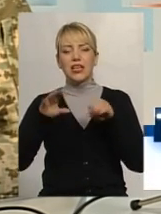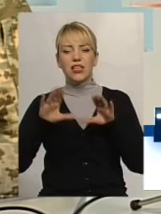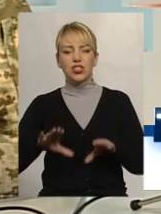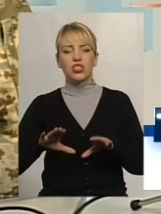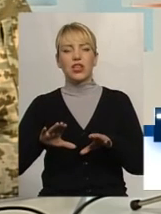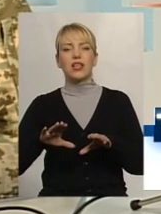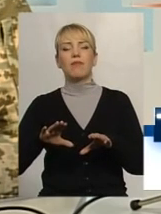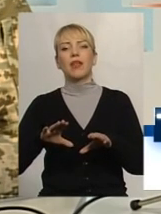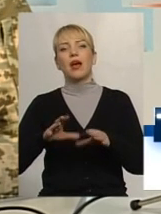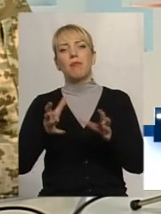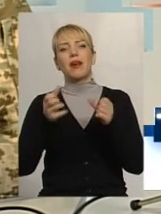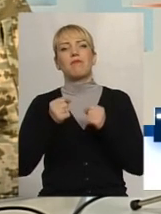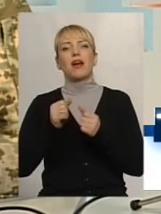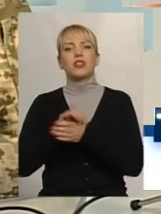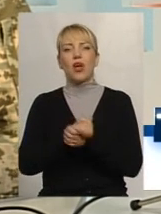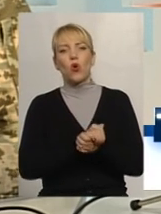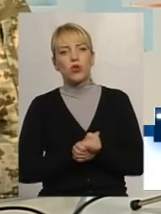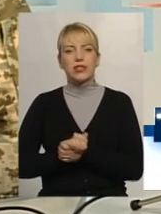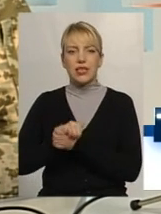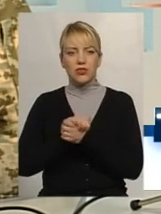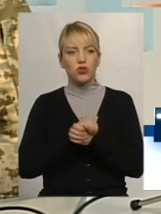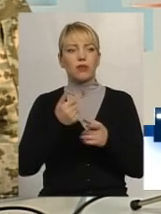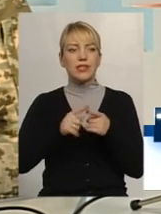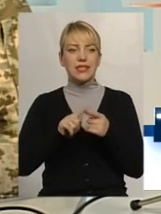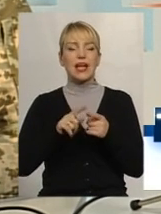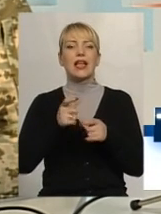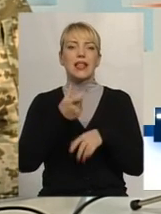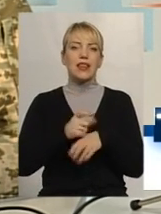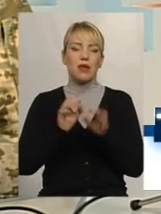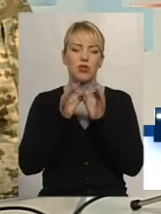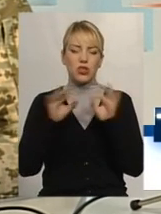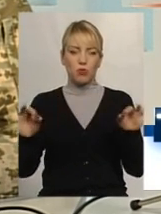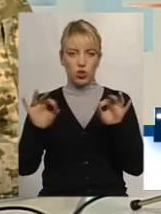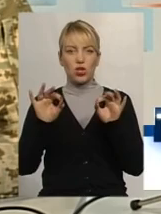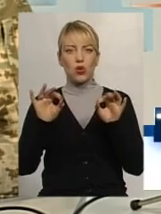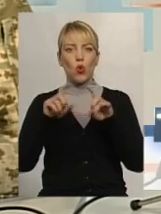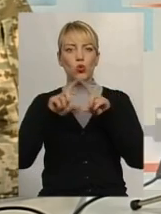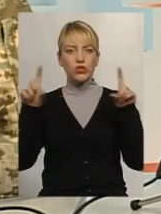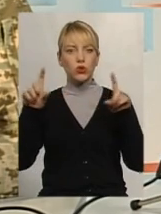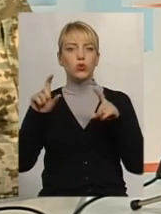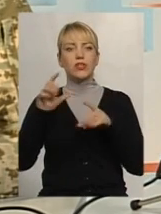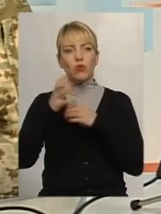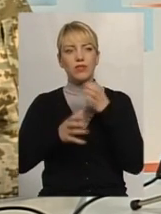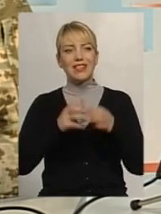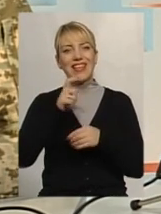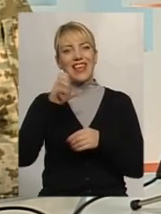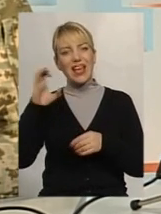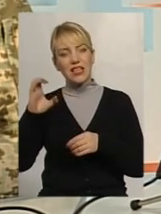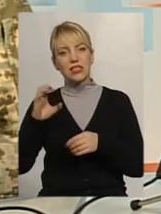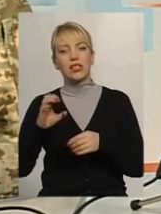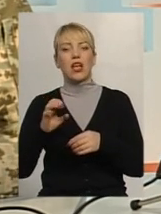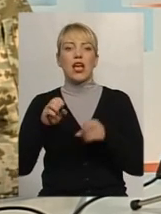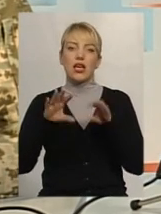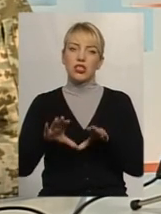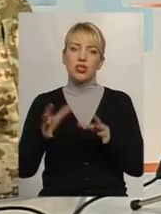І, можливо, це найбільш демократична інституція в світі, тому що навіть в Європейському Союзі рішення приймають більшістю